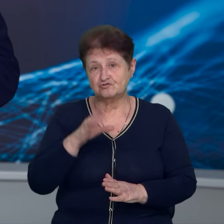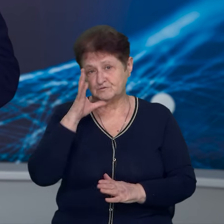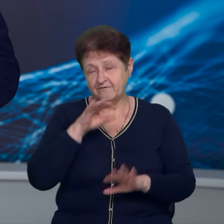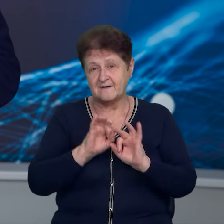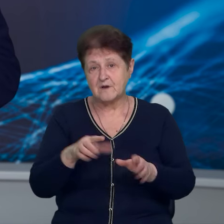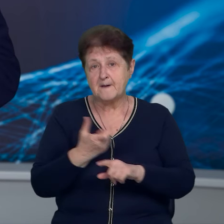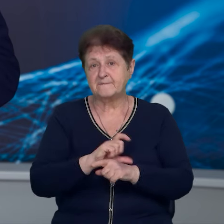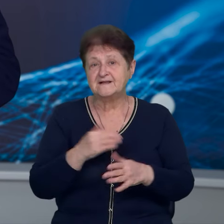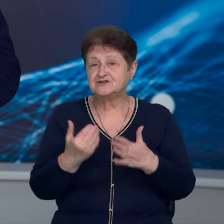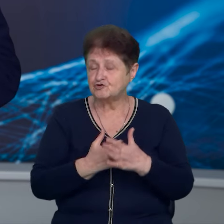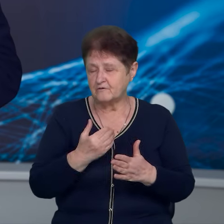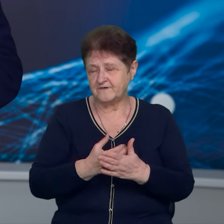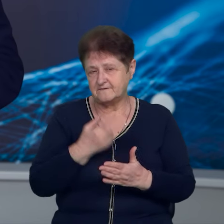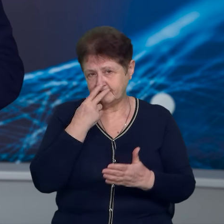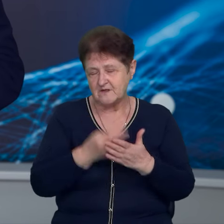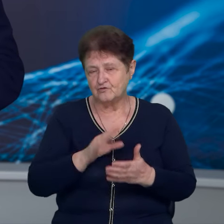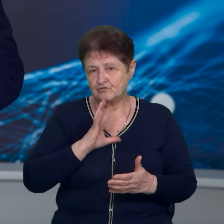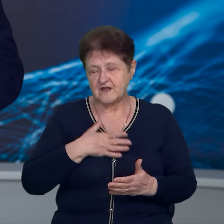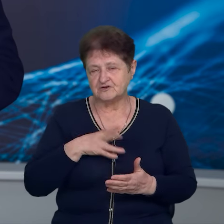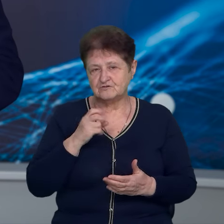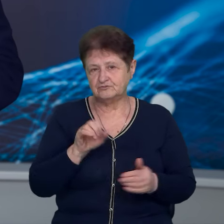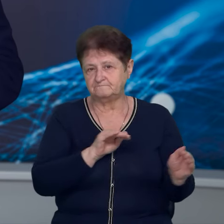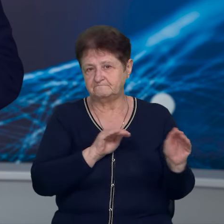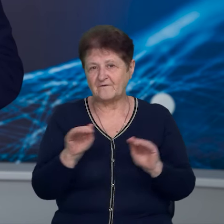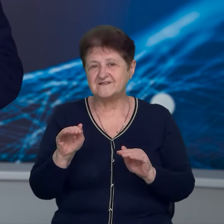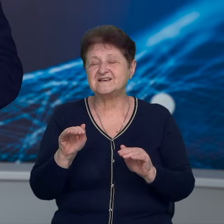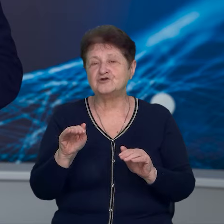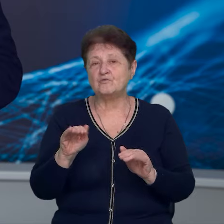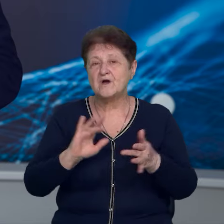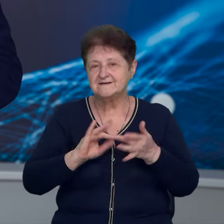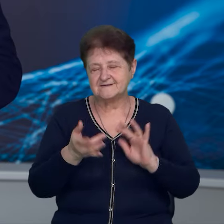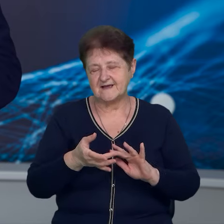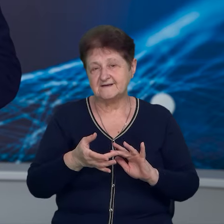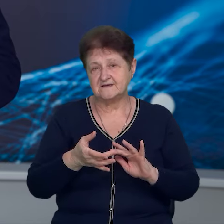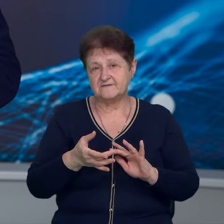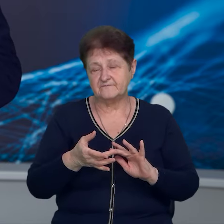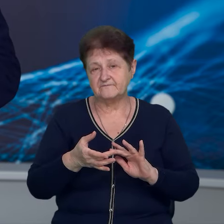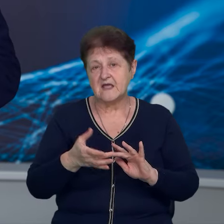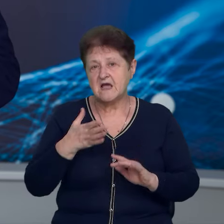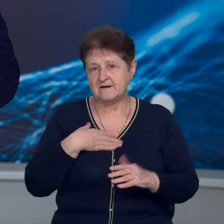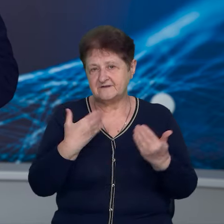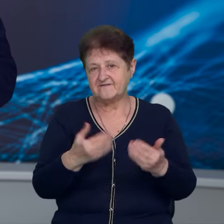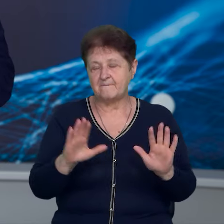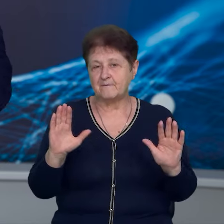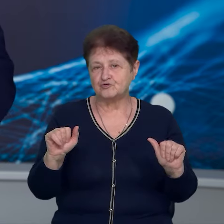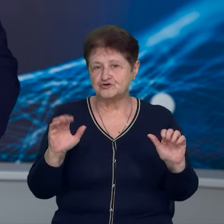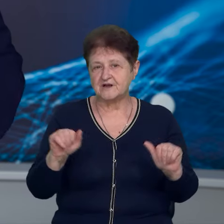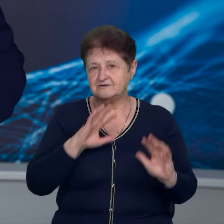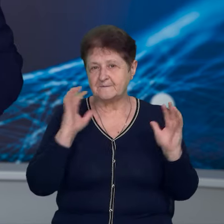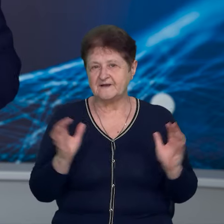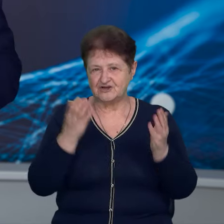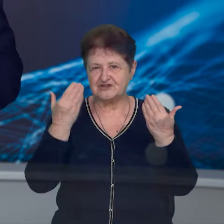розповісти. Більше новин читайте на нашому офіційному сайті Суспільне.Медіа та на наших сторінках у соцмережах. А я прощаюся з вами.